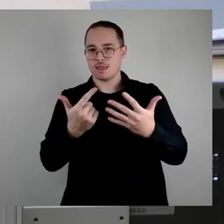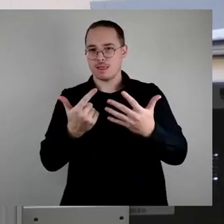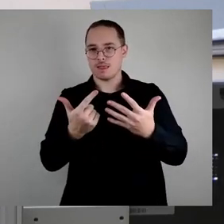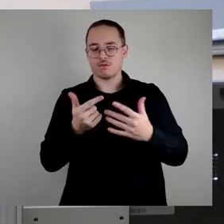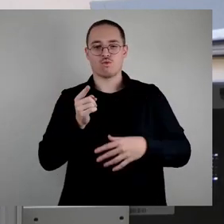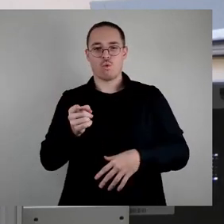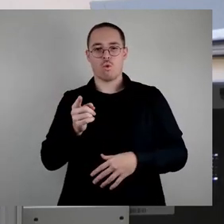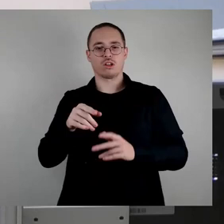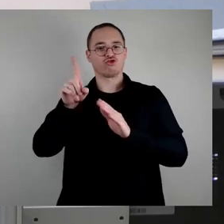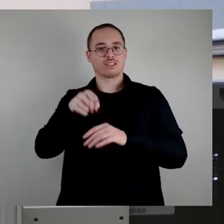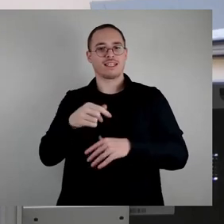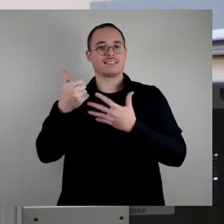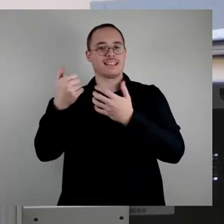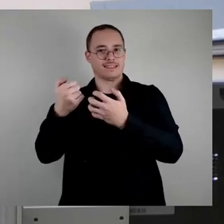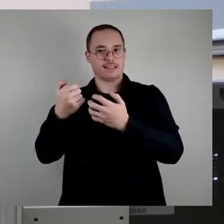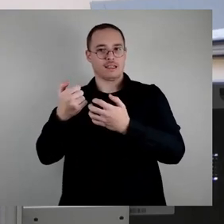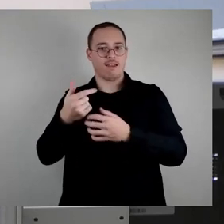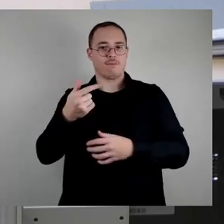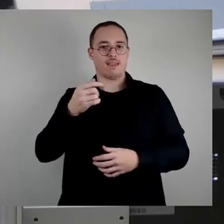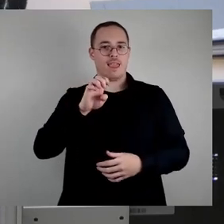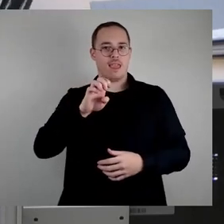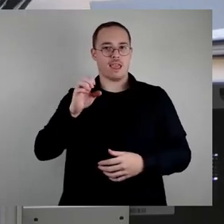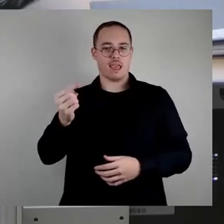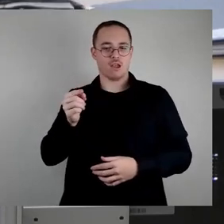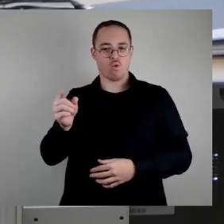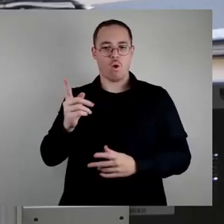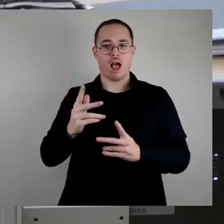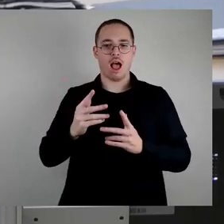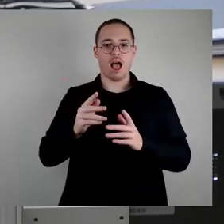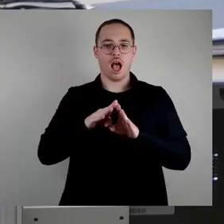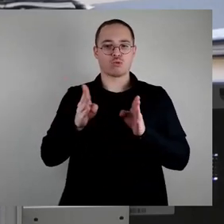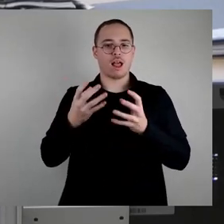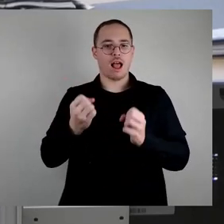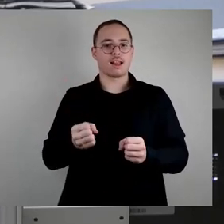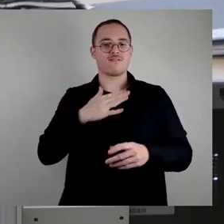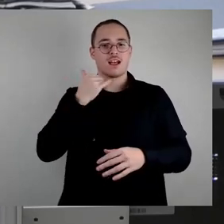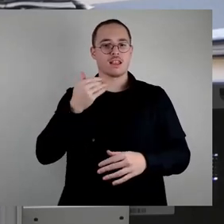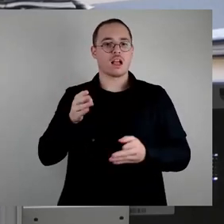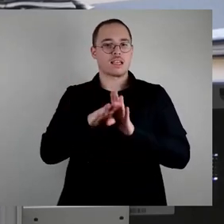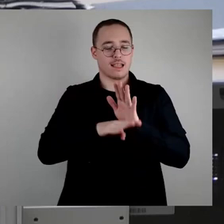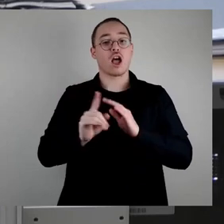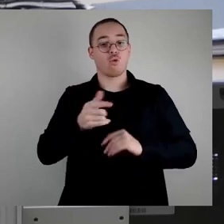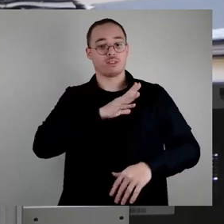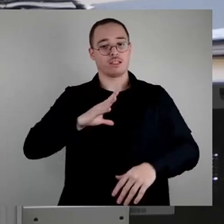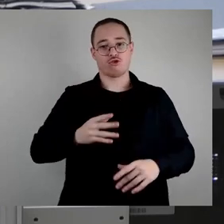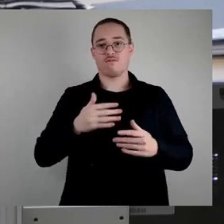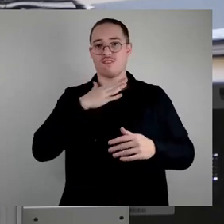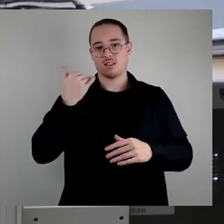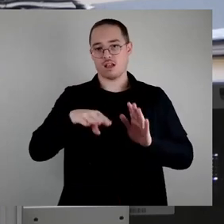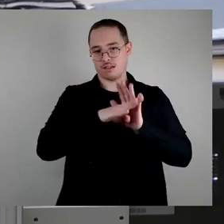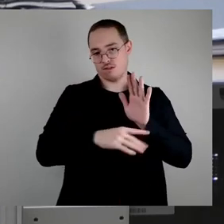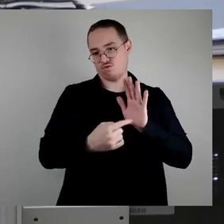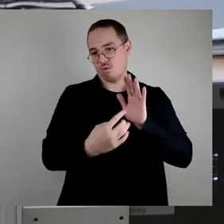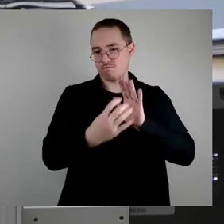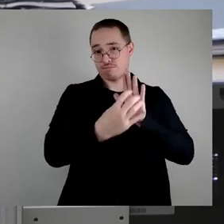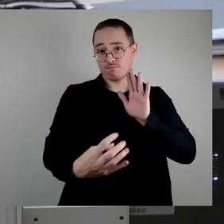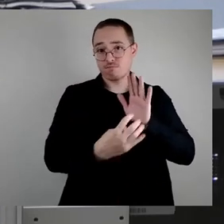ins Wasserhaushaltsgesetz des Bundes umgesetzt wurde und auch im Sächsischen Wassergesetz umgesetzt wurde. Und in